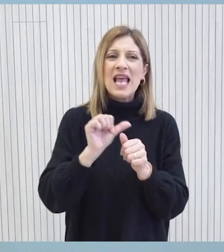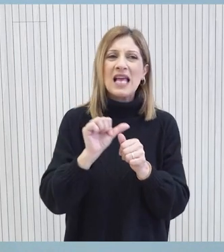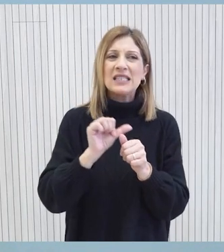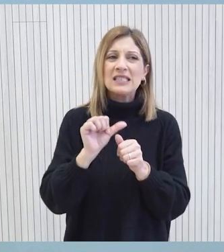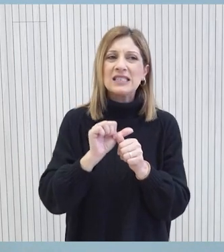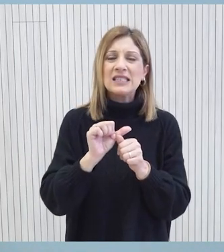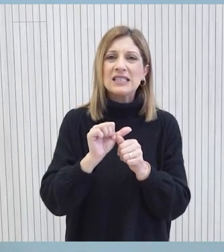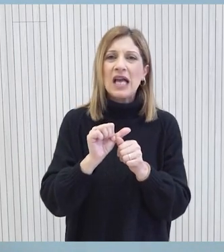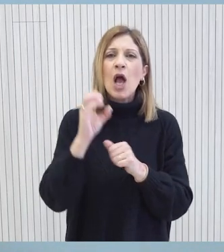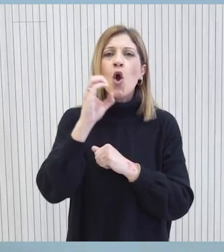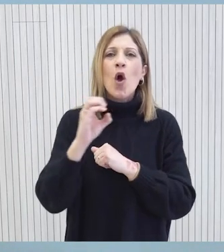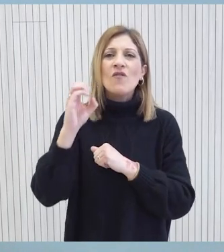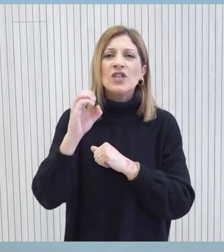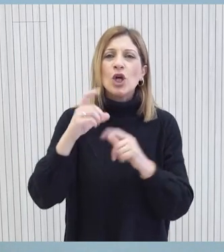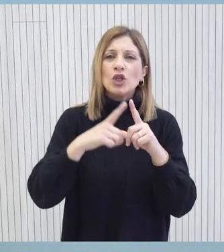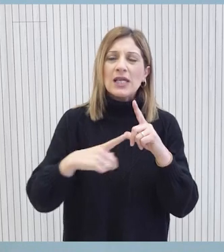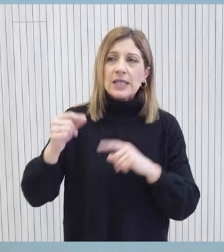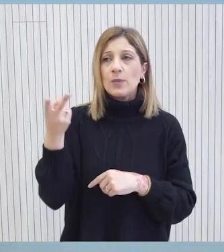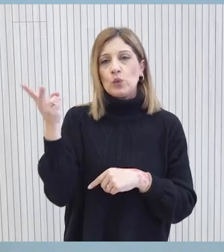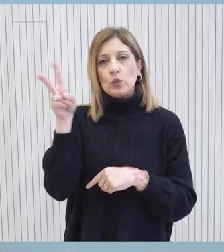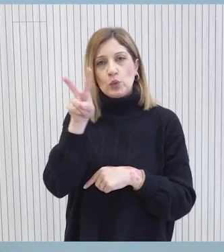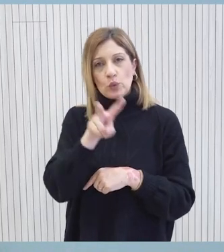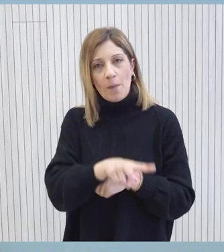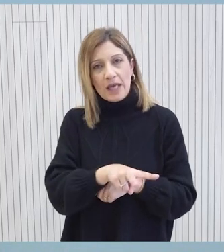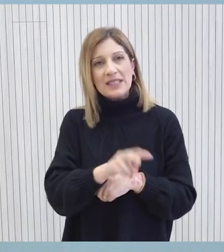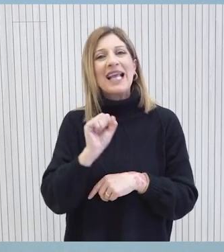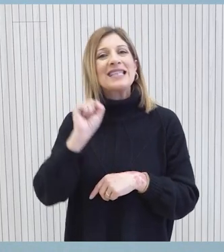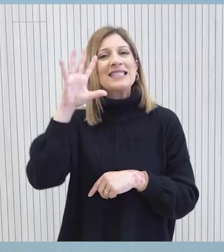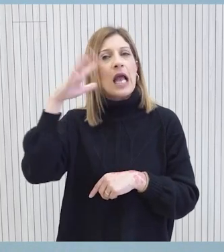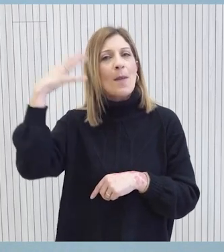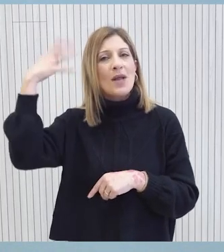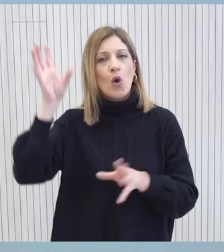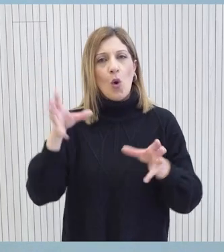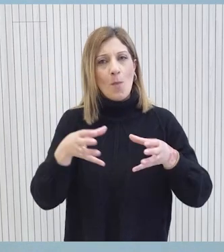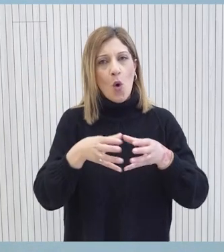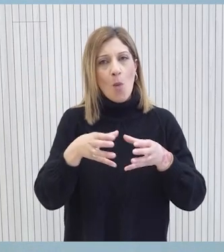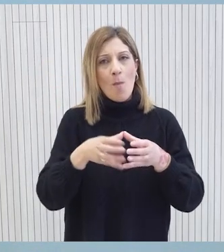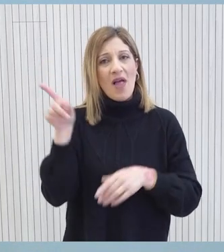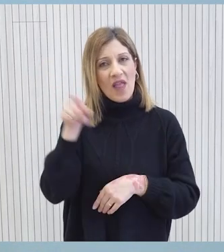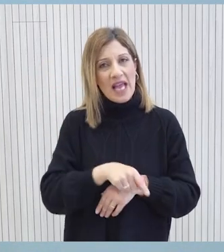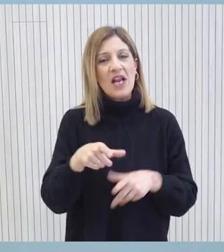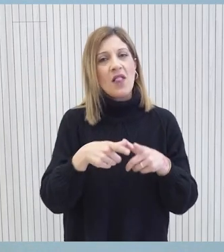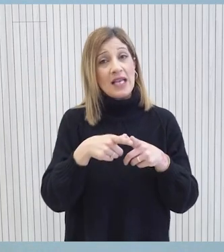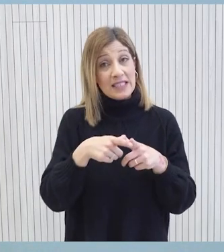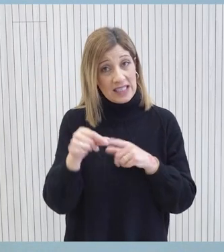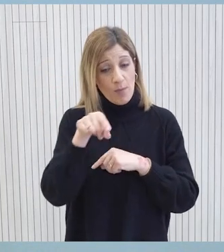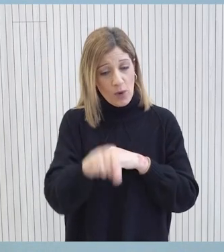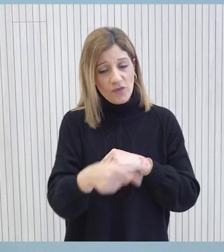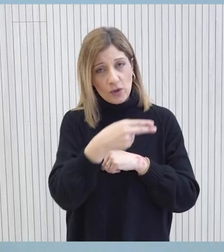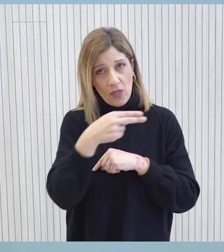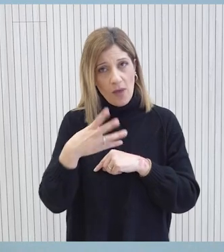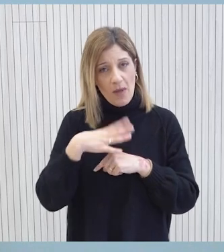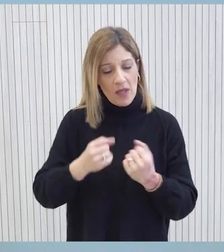Είναι γνωστό ότι η ομάδα των ξένων εμπειρογνωμών η οποία έχει έρθει στην Κύπρο ακριβώς για αυτόν τον λόγο για να